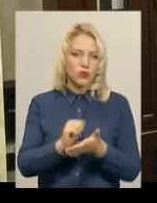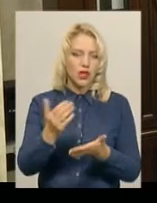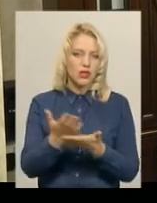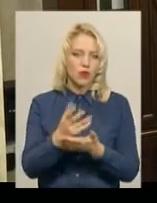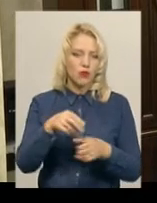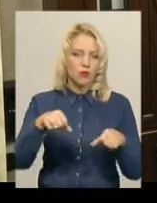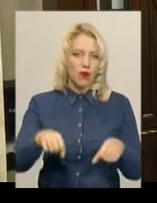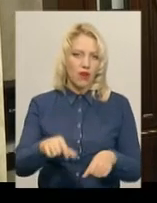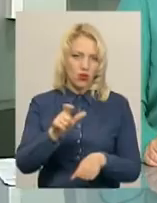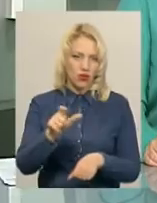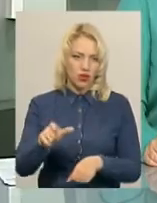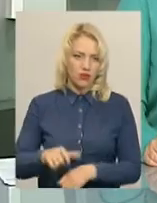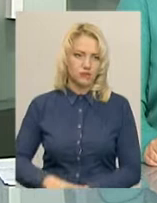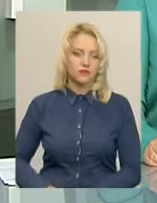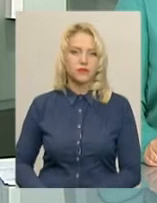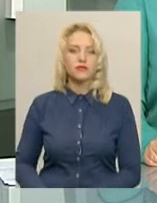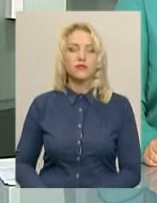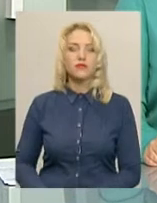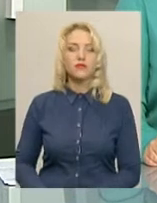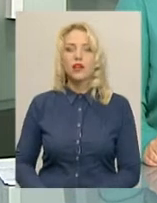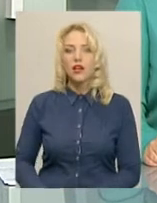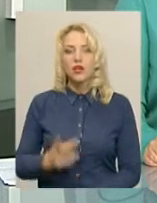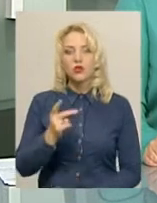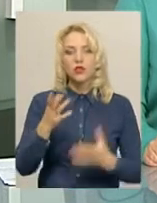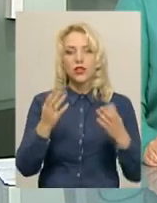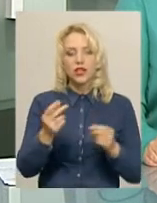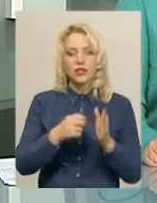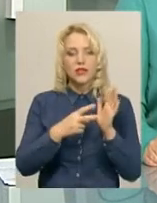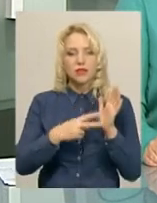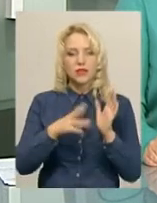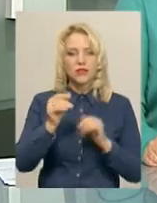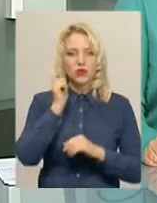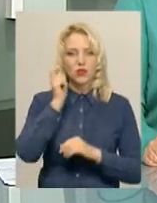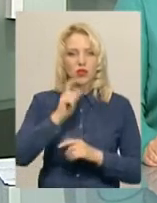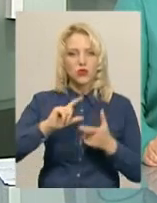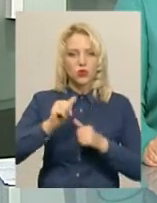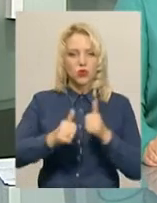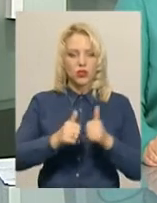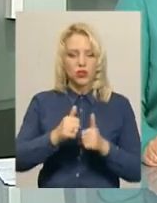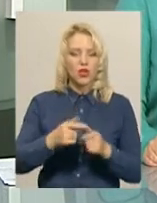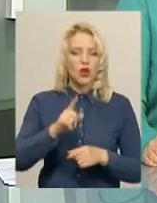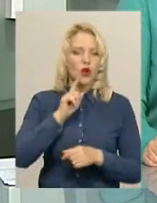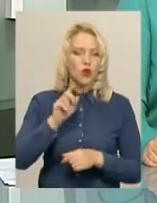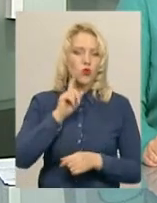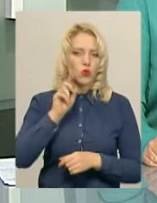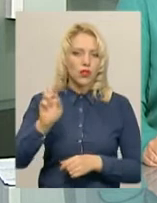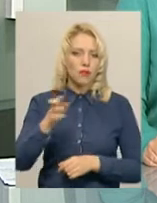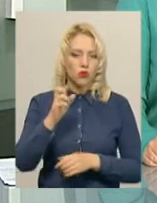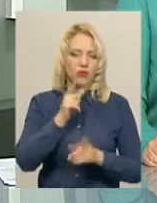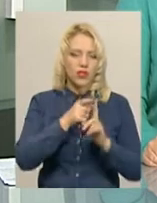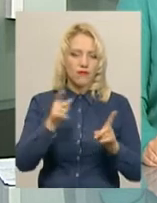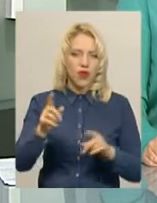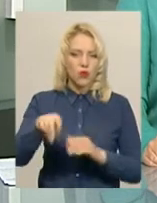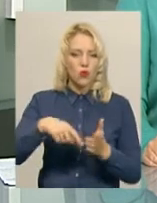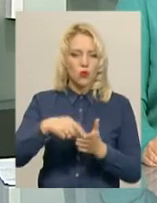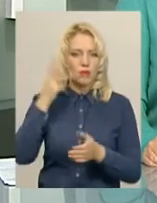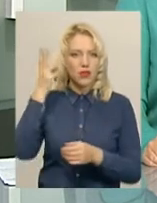про права людини. Другий день 17-го всеукраїнського турніру юних біологів триває у Хмельницькому. У